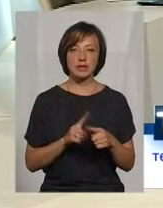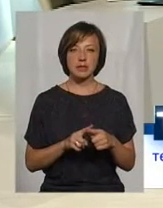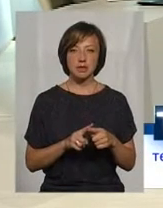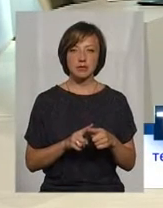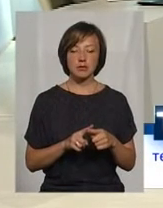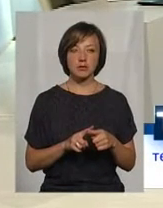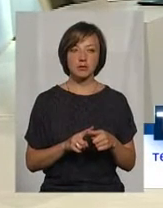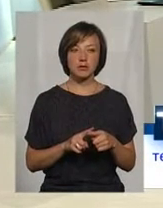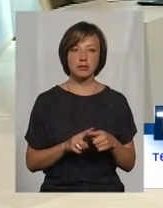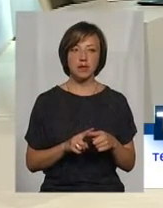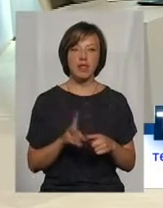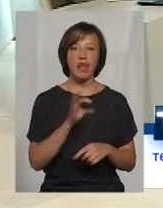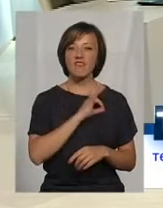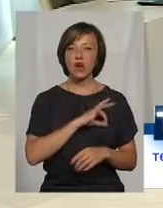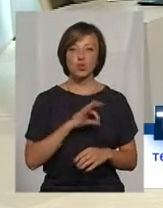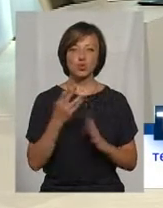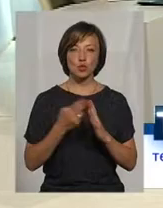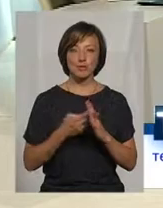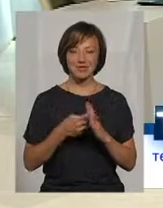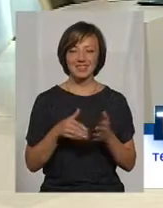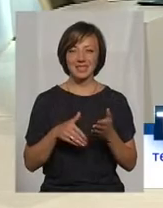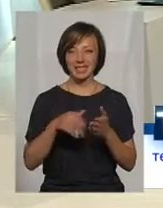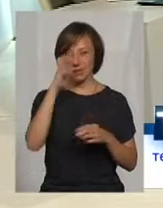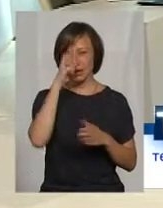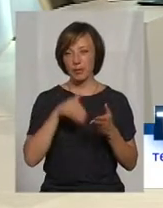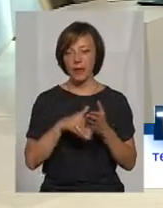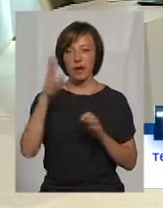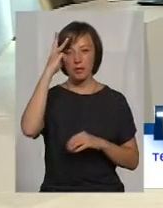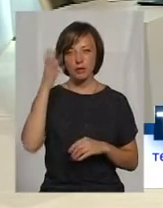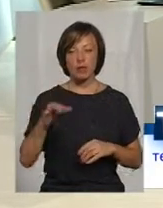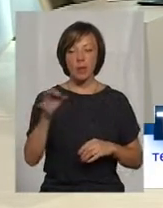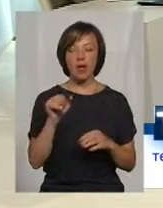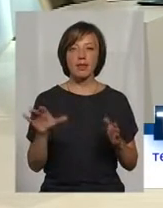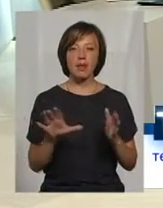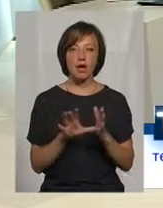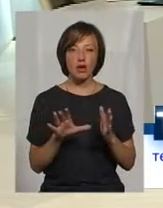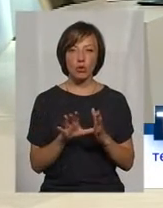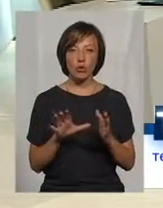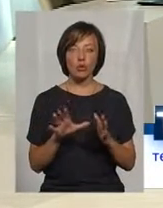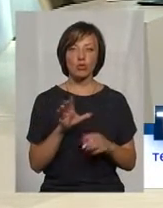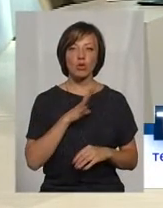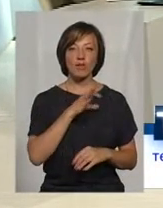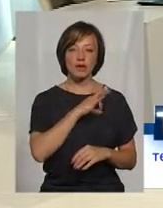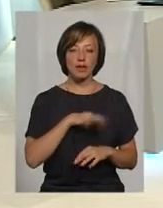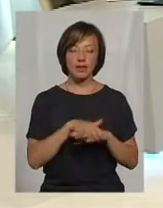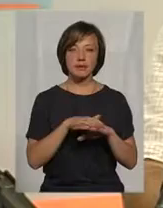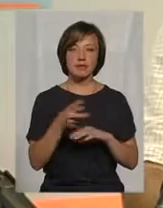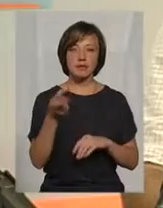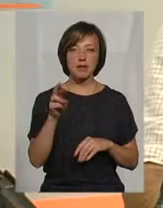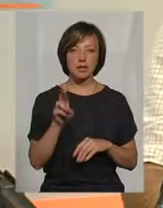субсидії. І «Хмельницького обонарга» за електропостачання, яке використовувалося населенням